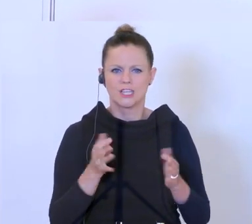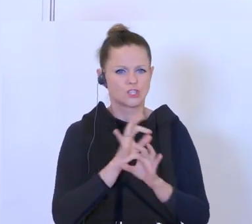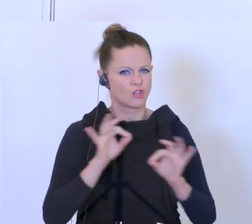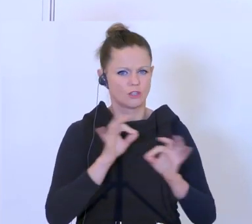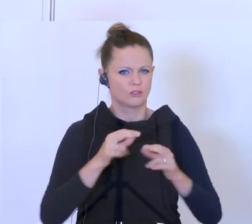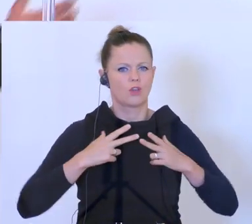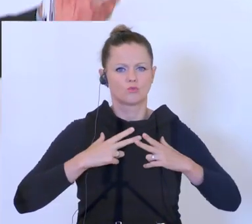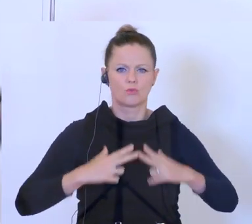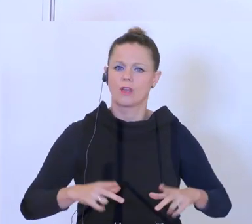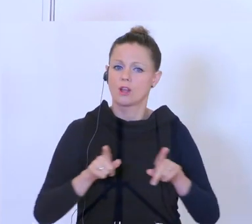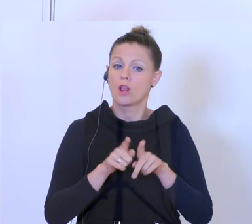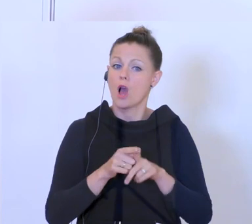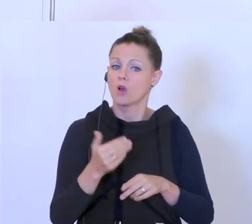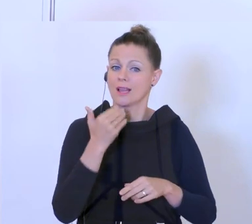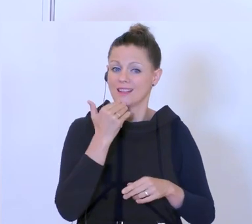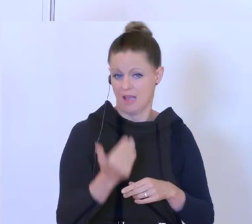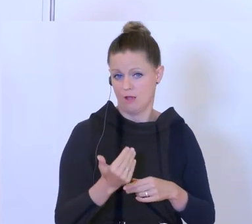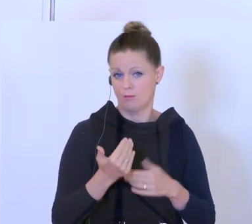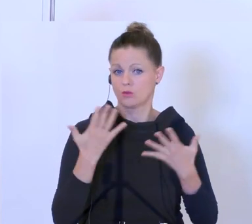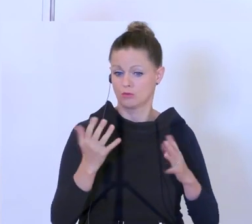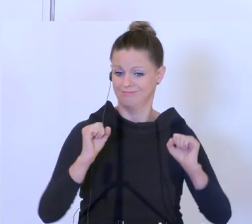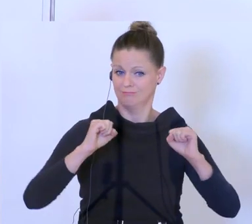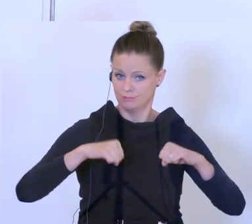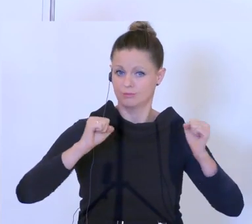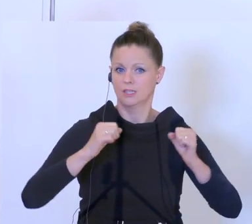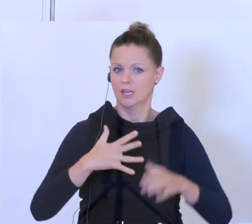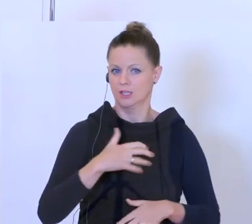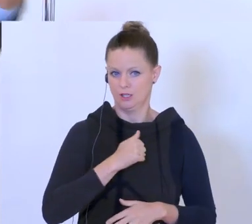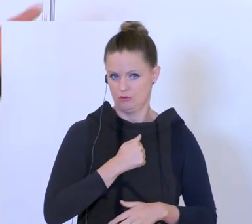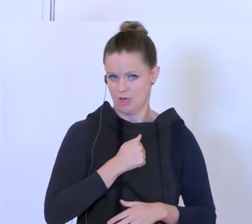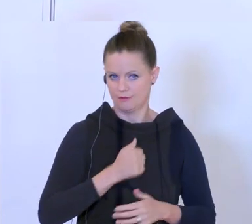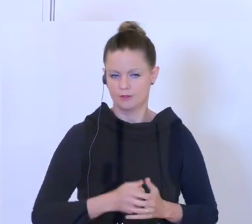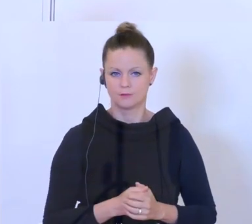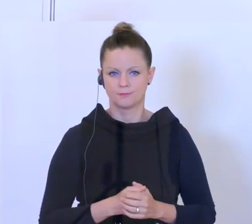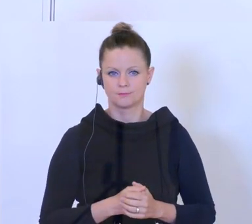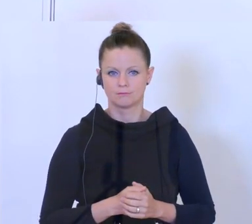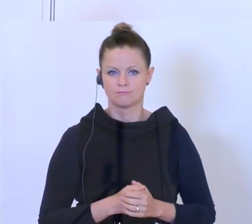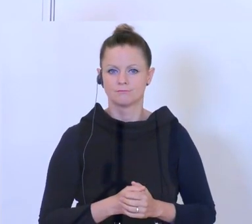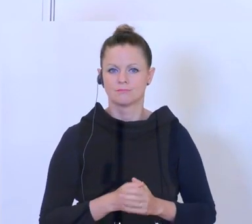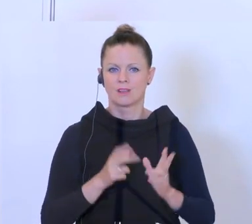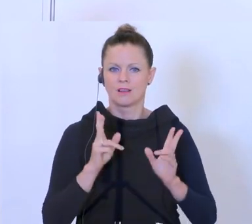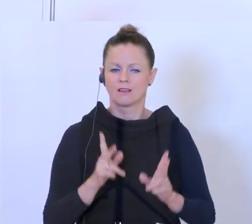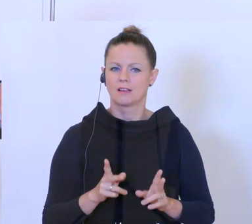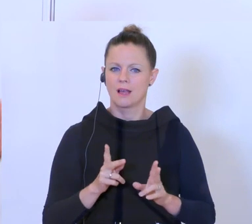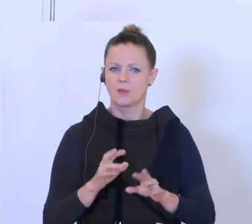zufrieden und bin dankbar, dass wir dann diese Einigung noch geschafft haben. Dann kann ich auch überleiten zum